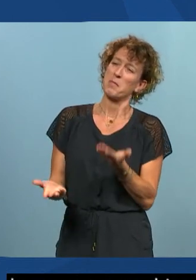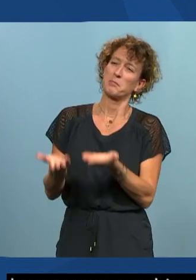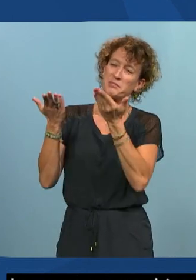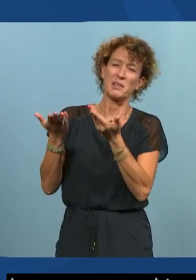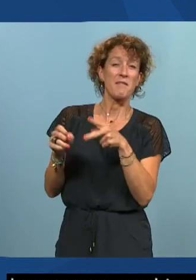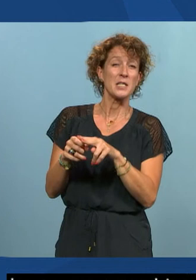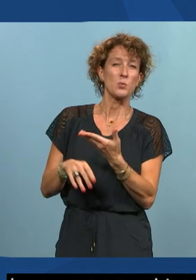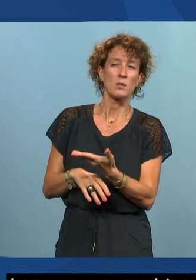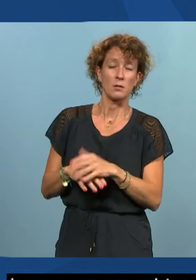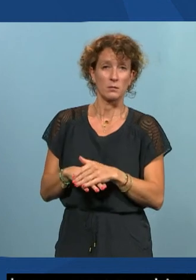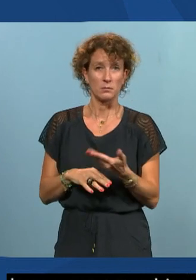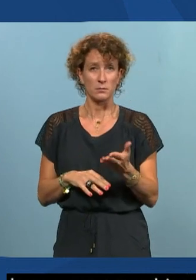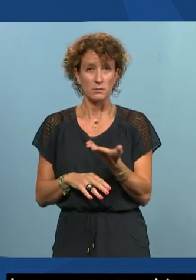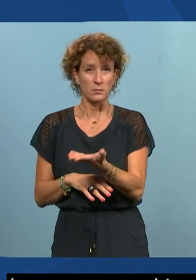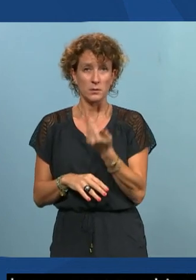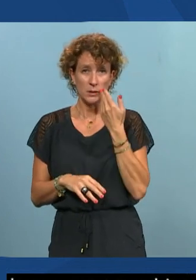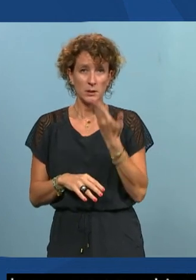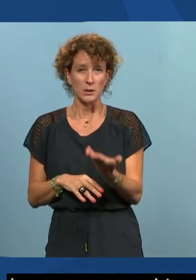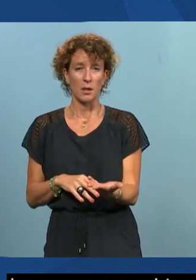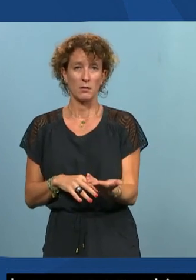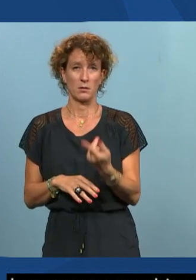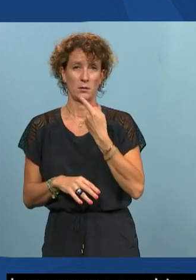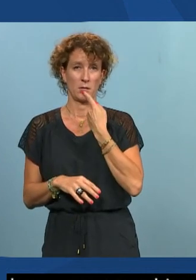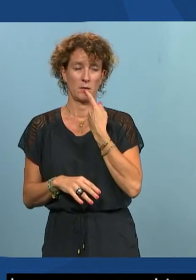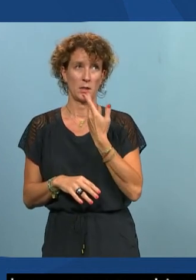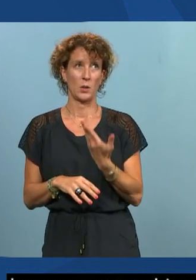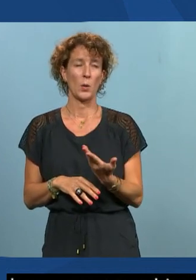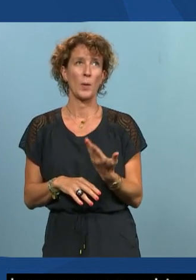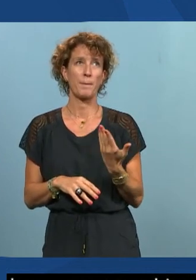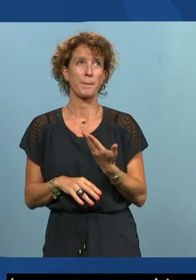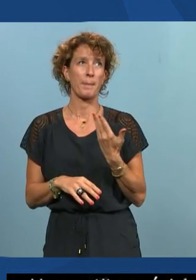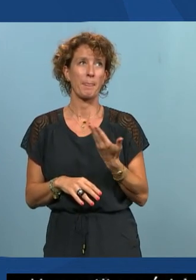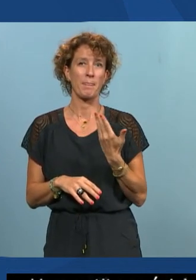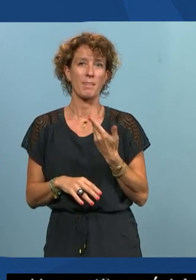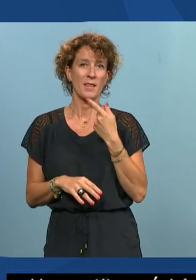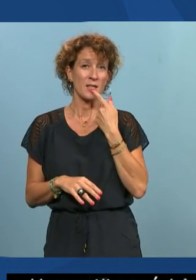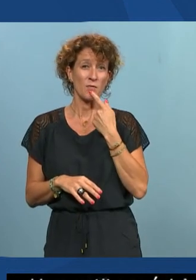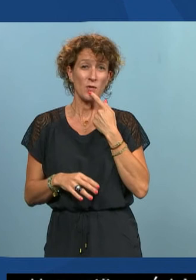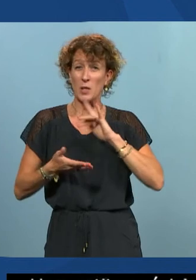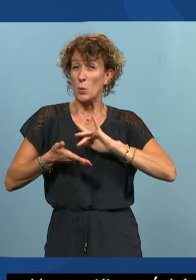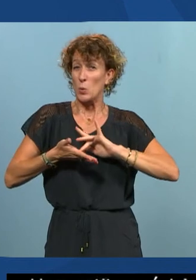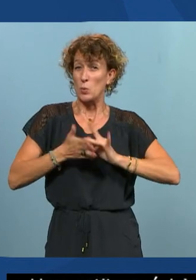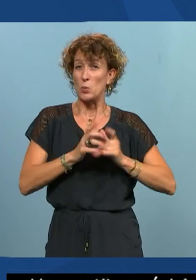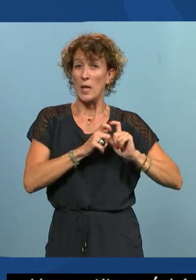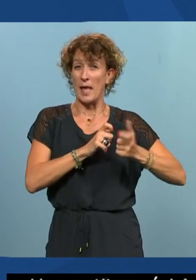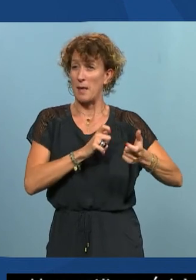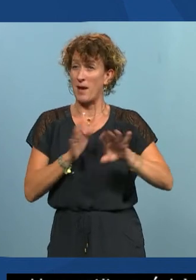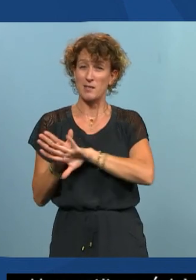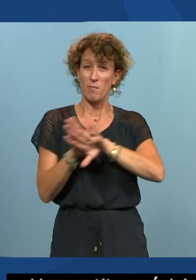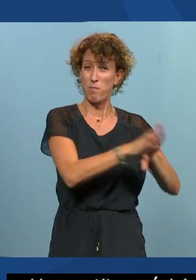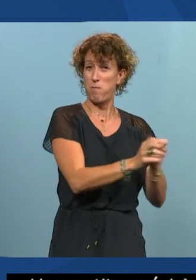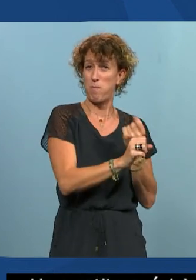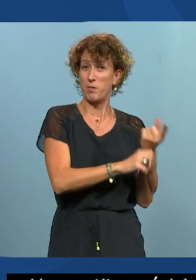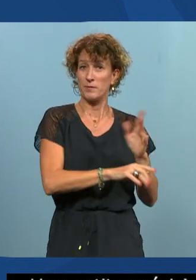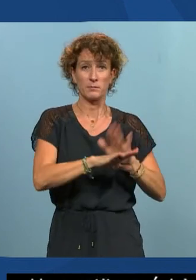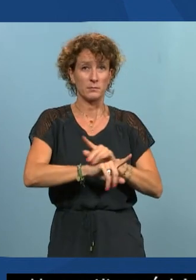le fait qu'il y ait ça ne doit pas faire jeter tout le principe Sébastien a parlé d'une solution qui